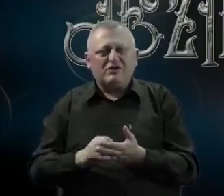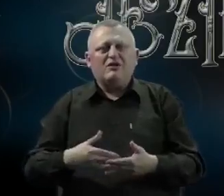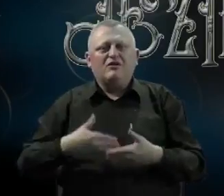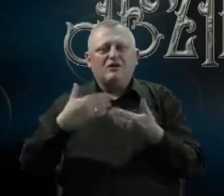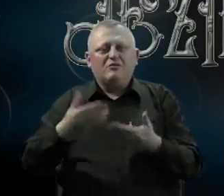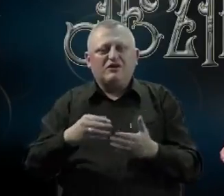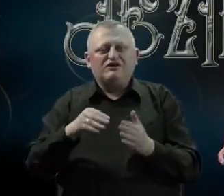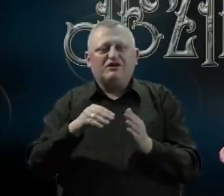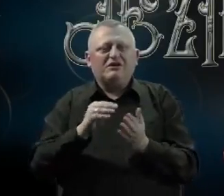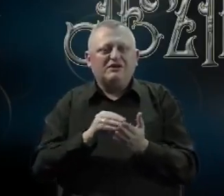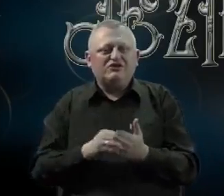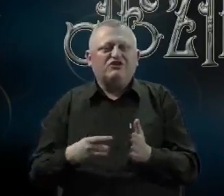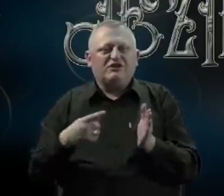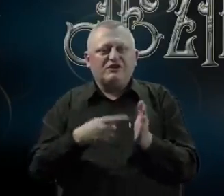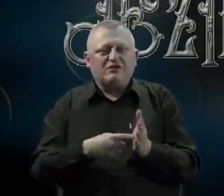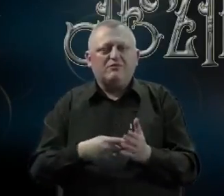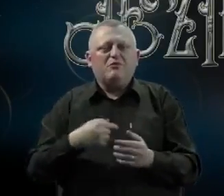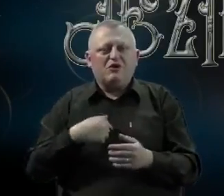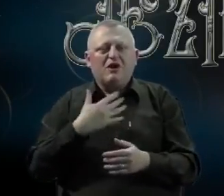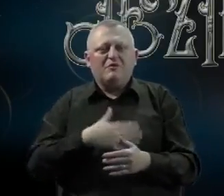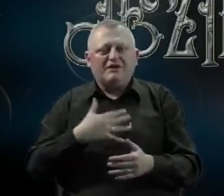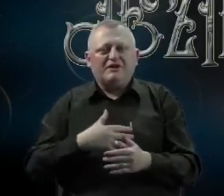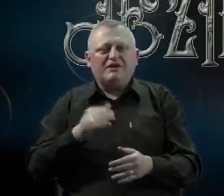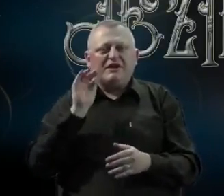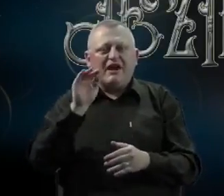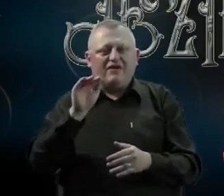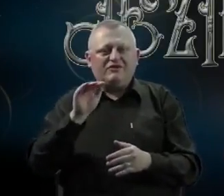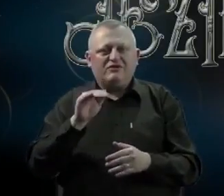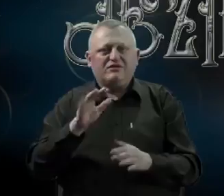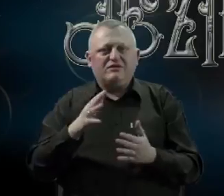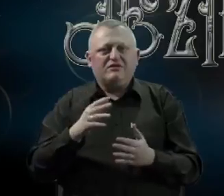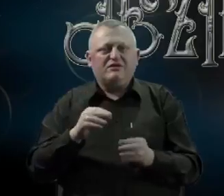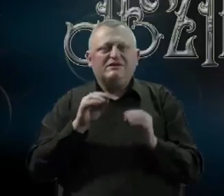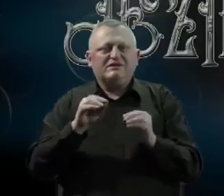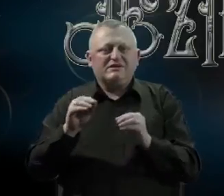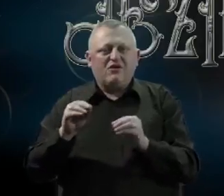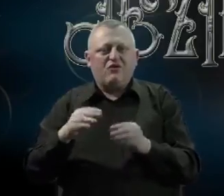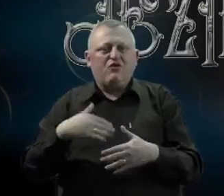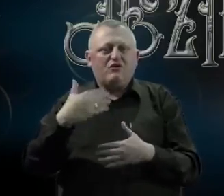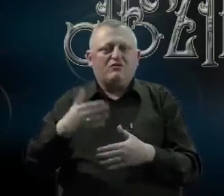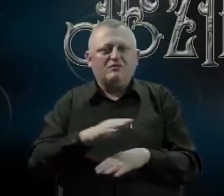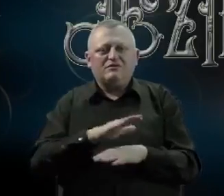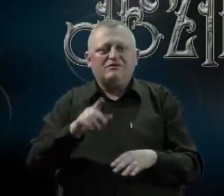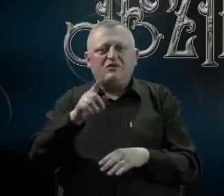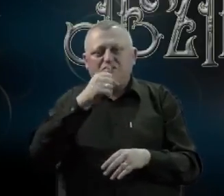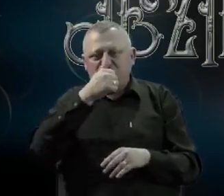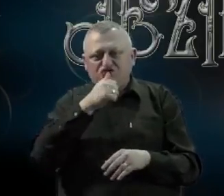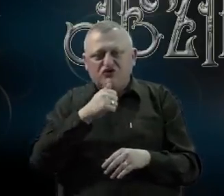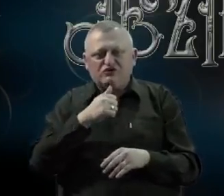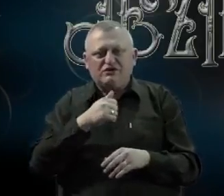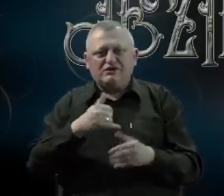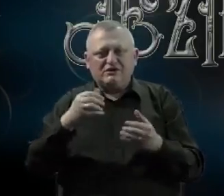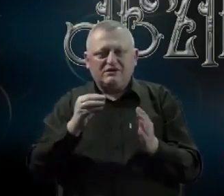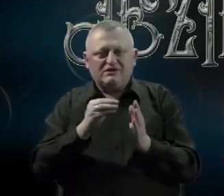predlažite sadržaj, teme, bilo bi nam drago da se javite i nekim savjetom, odnosno svim onim što će